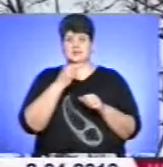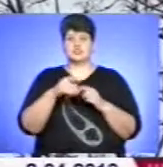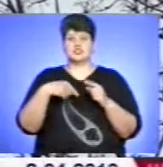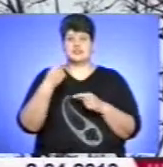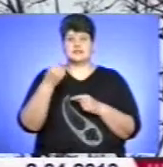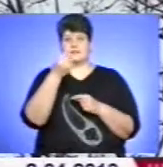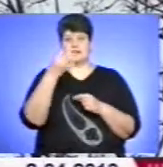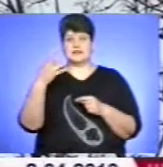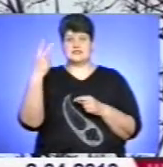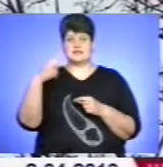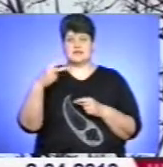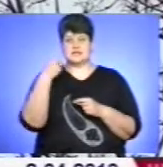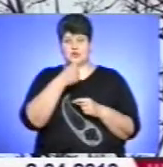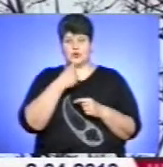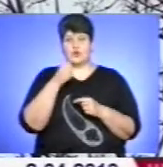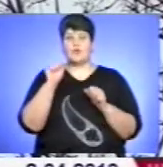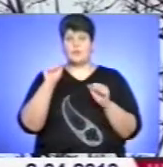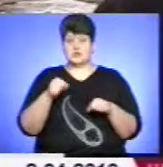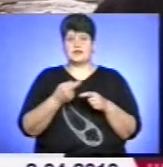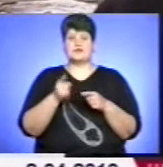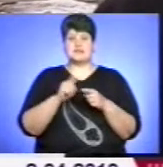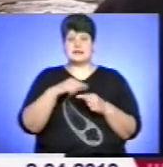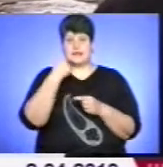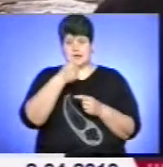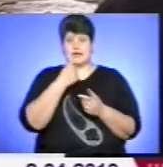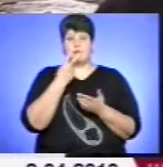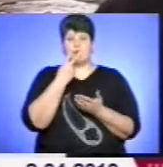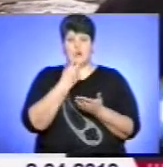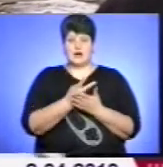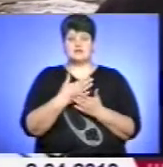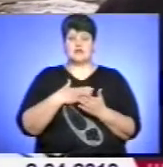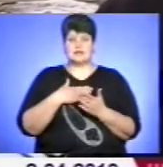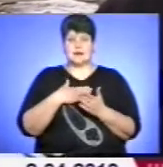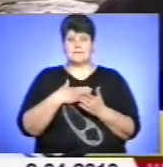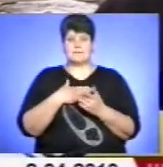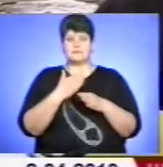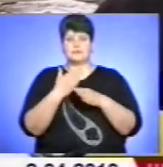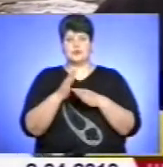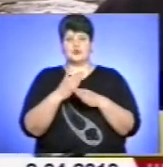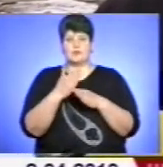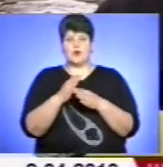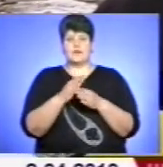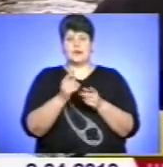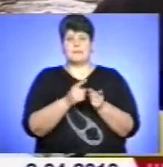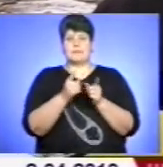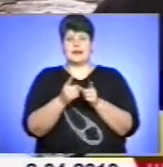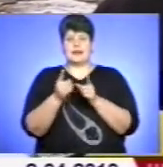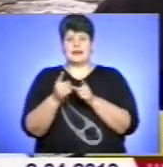15-20 років. Можливо, цей рік показує нам поступовий переход, в особливостях